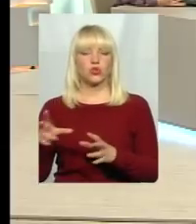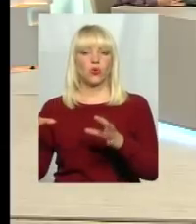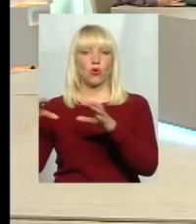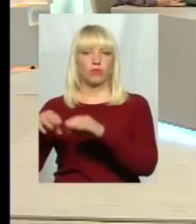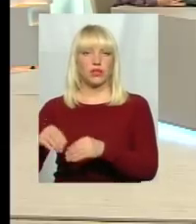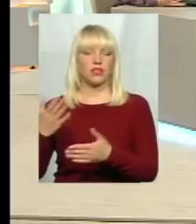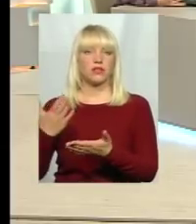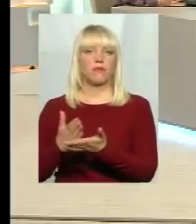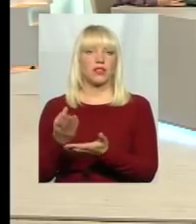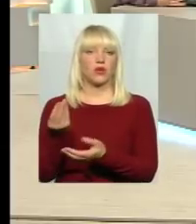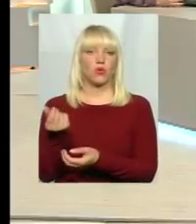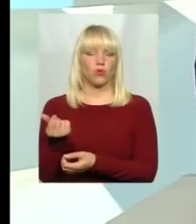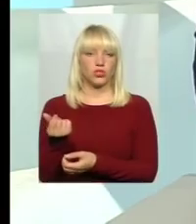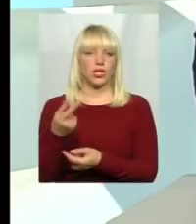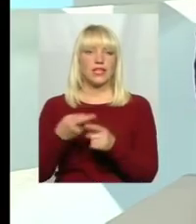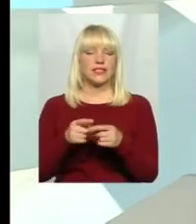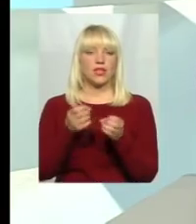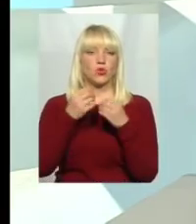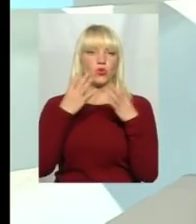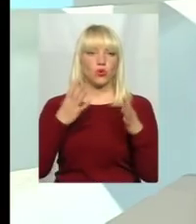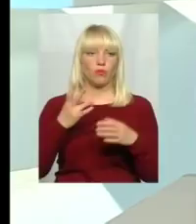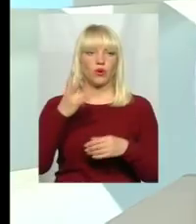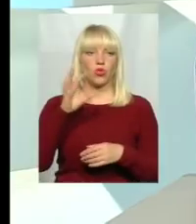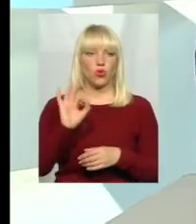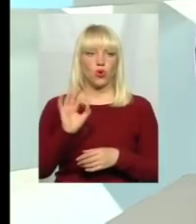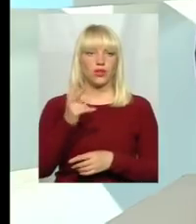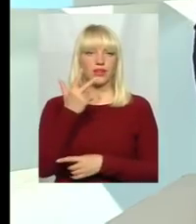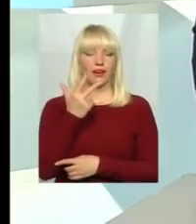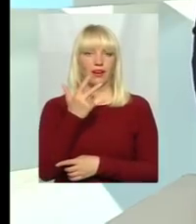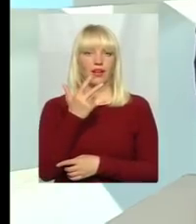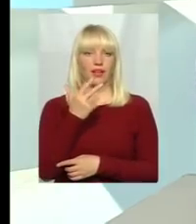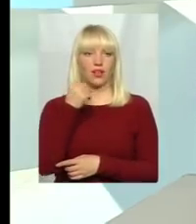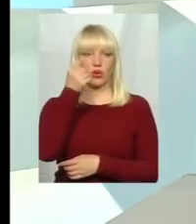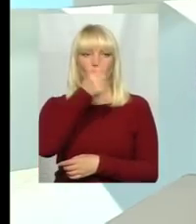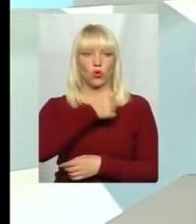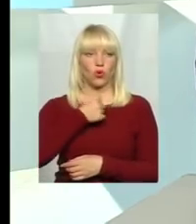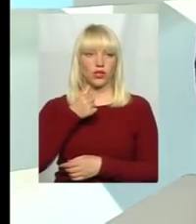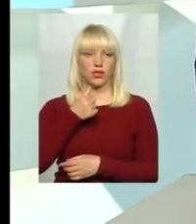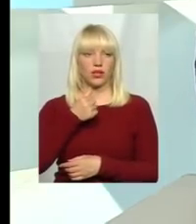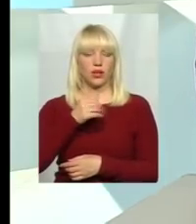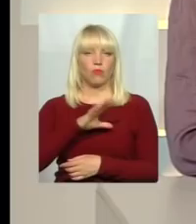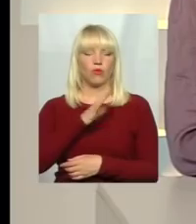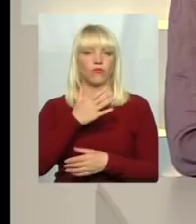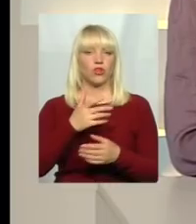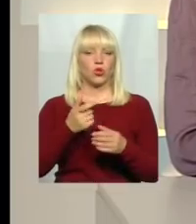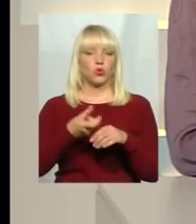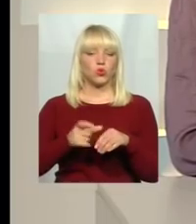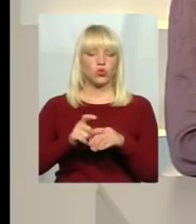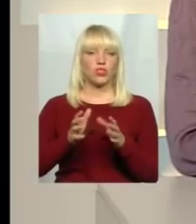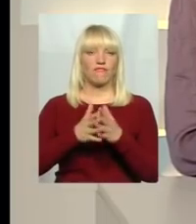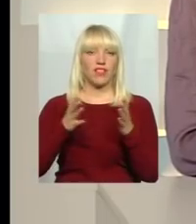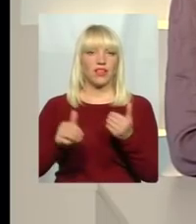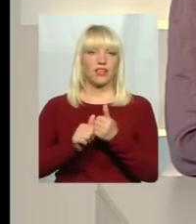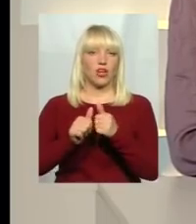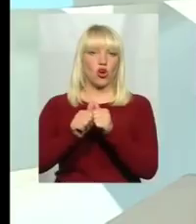погано не хочу сказати на рахунок всього, але, по крайній мірі, три роки був дуже великий розрив. І, взагалі, де